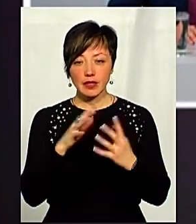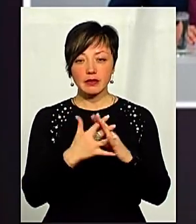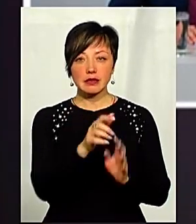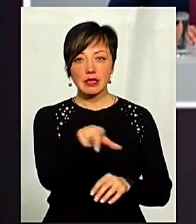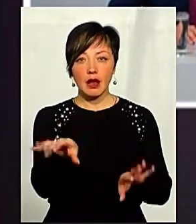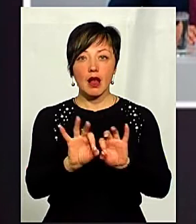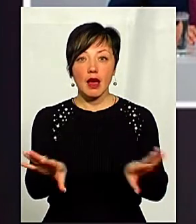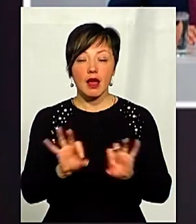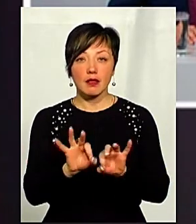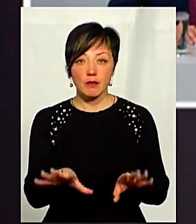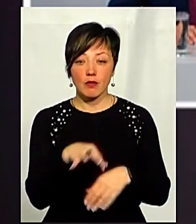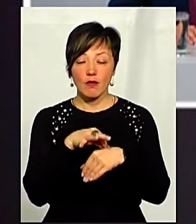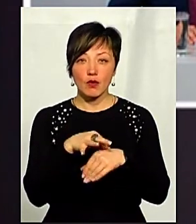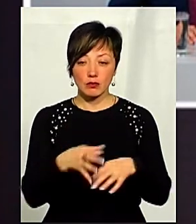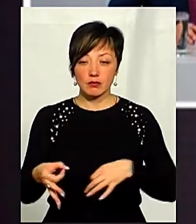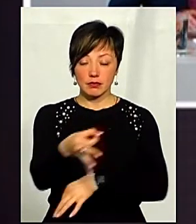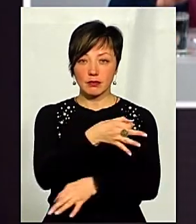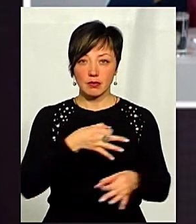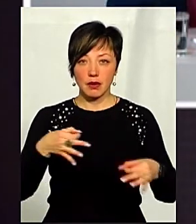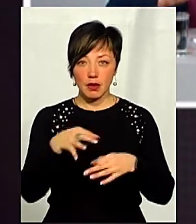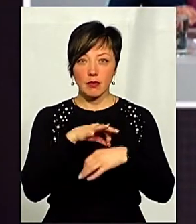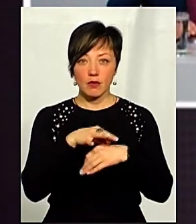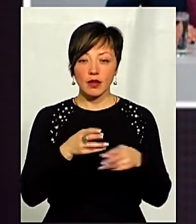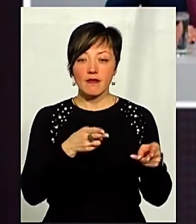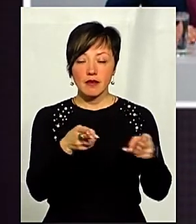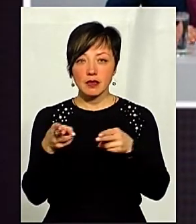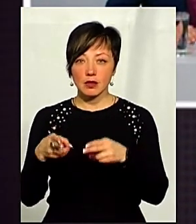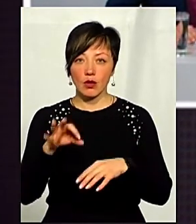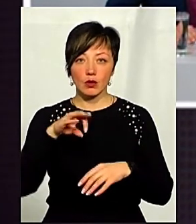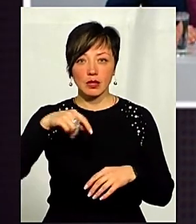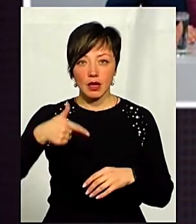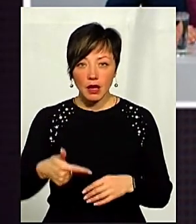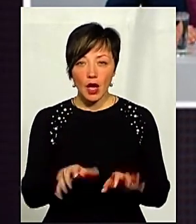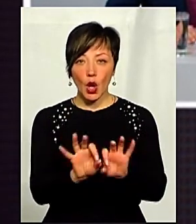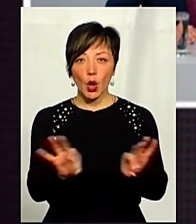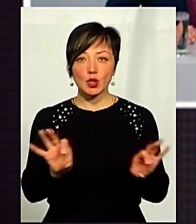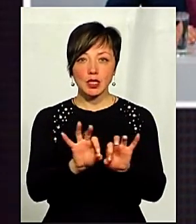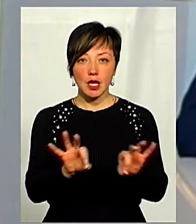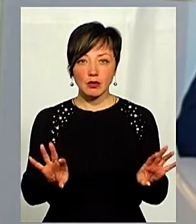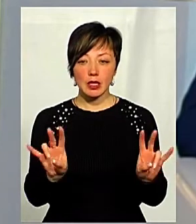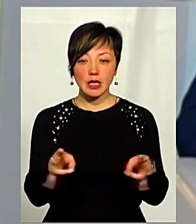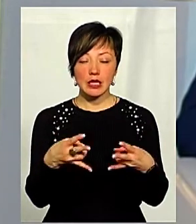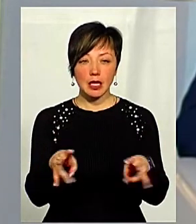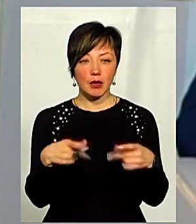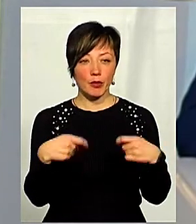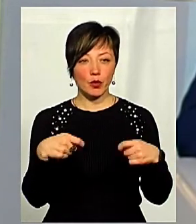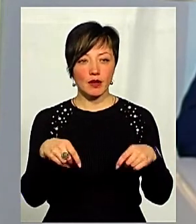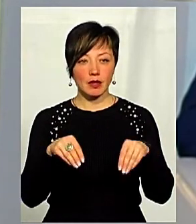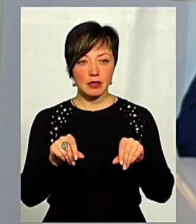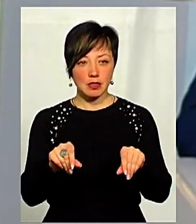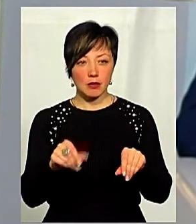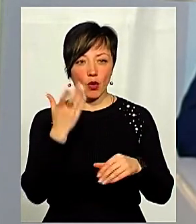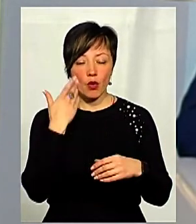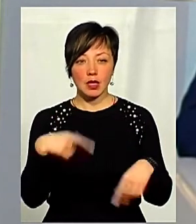селянами, про це вже говоримо, ми проводимо круглі столи, ми проводимо виїзди в об'єднані територіальні громади, де ми роз'яснюємо, що не треба продавати землю,